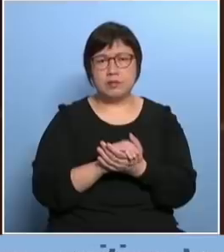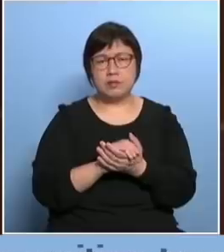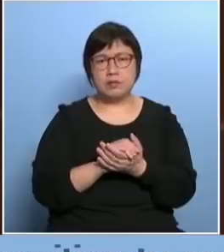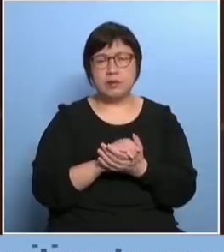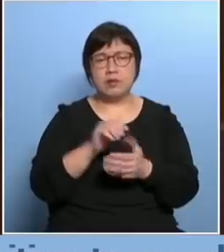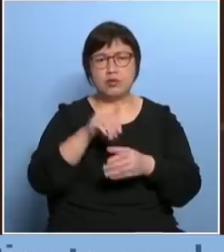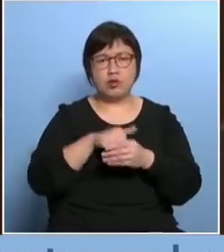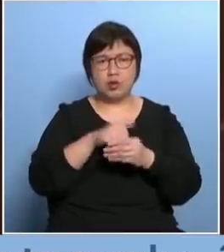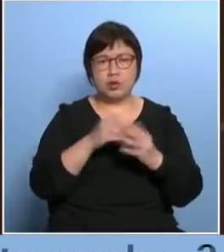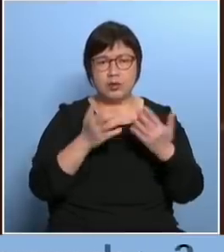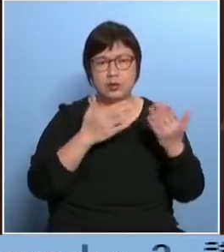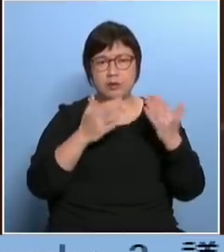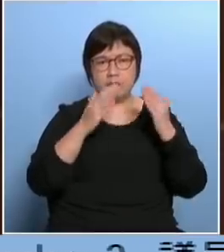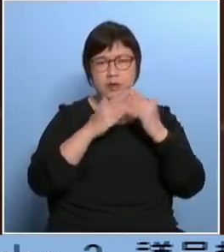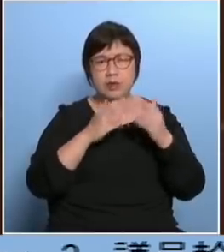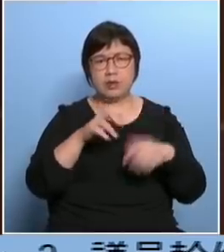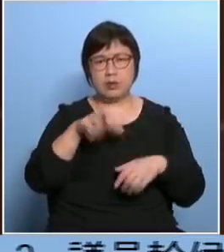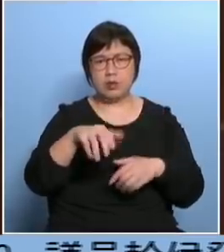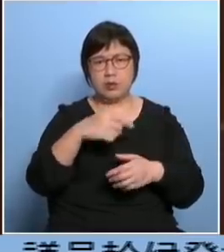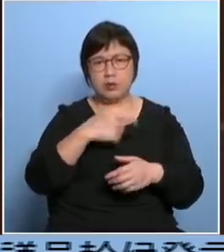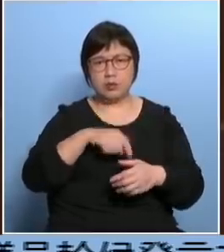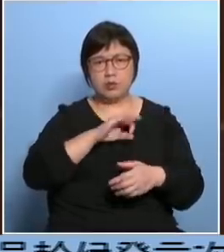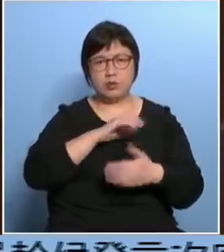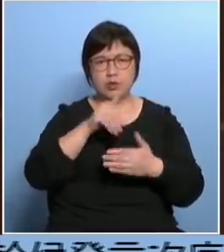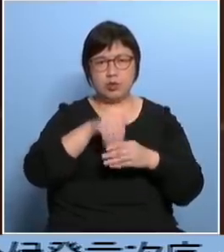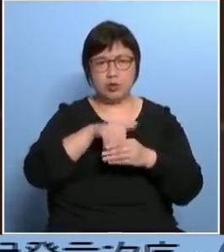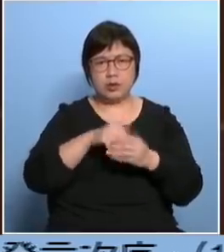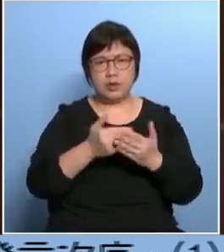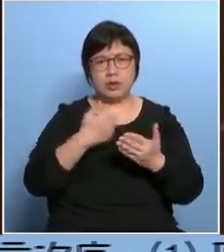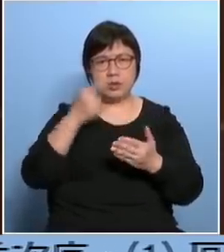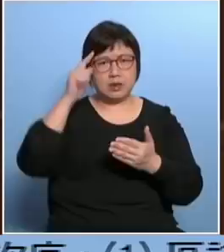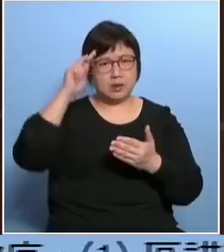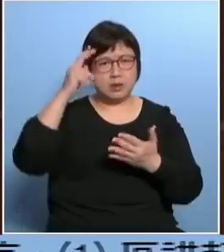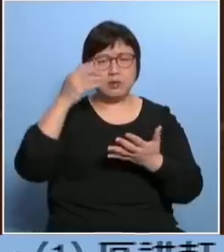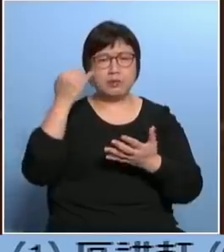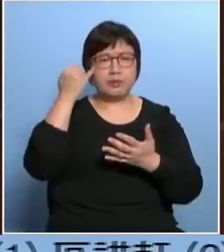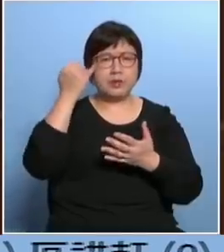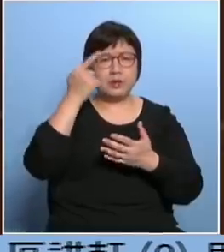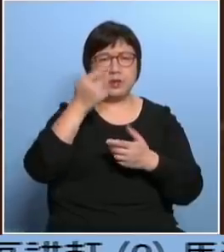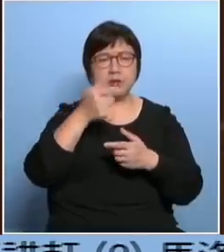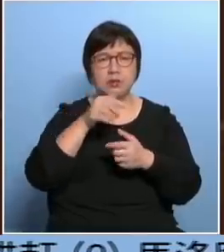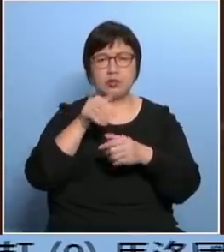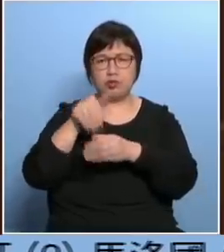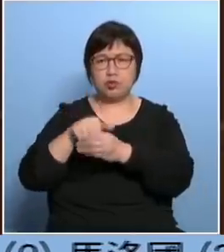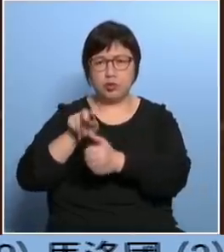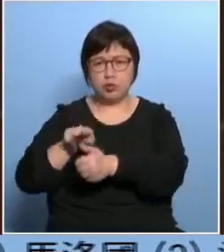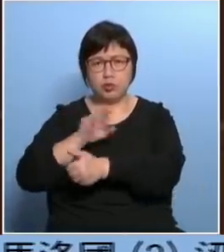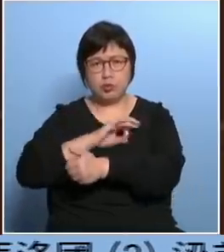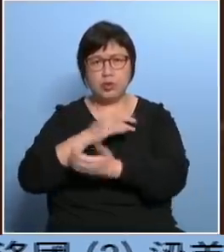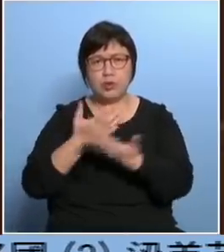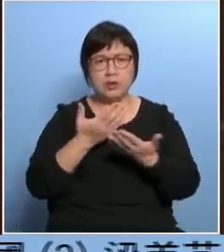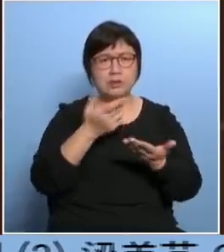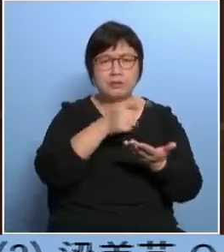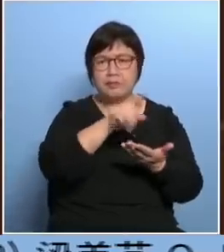选举事务署在区选前几天我也不知道是选举事务署做还是选管会还是你们的局做